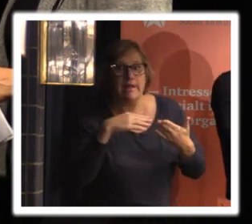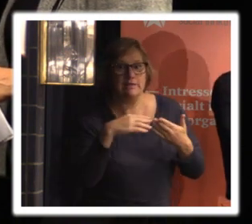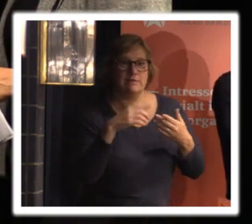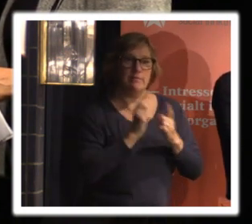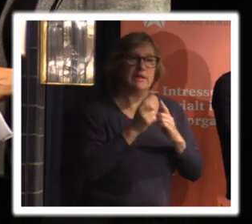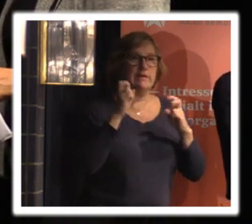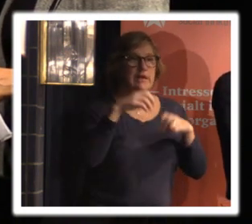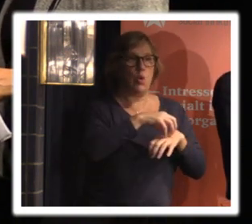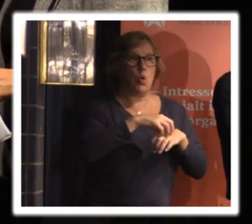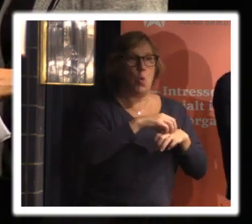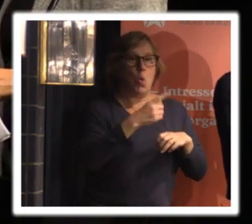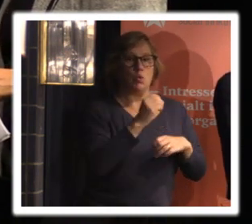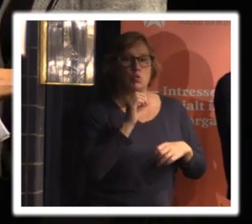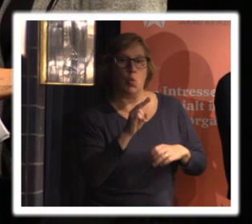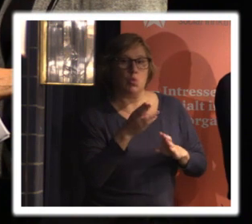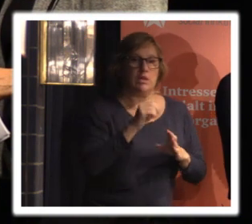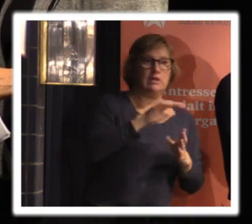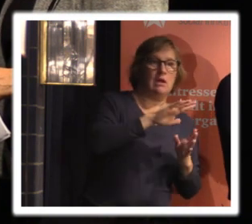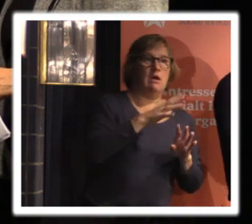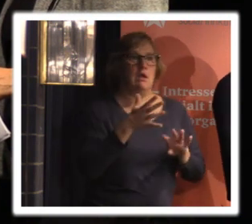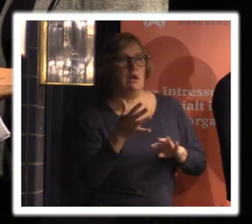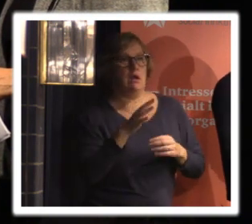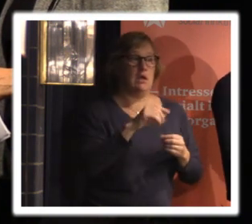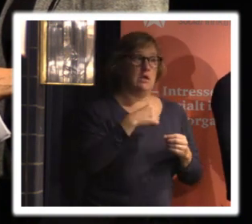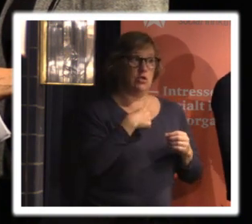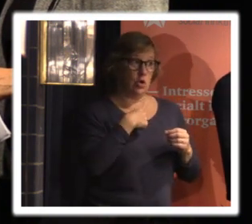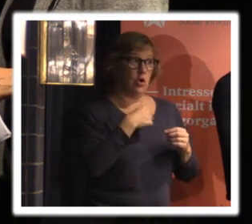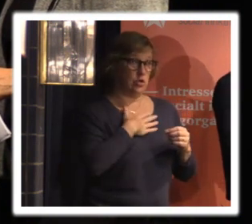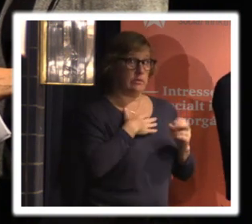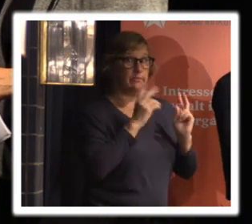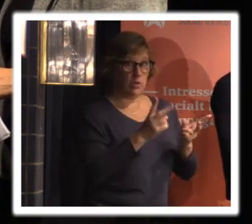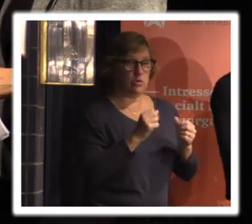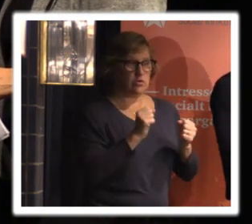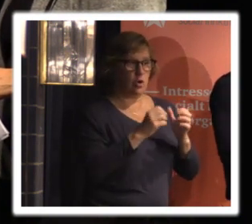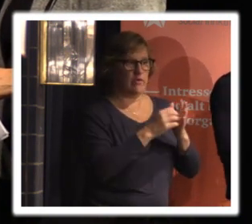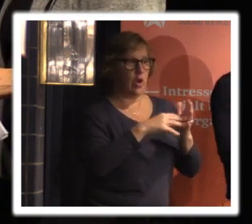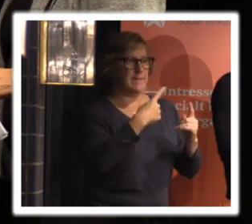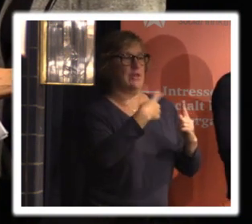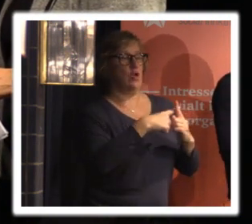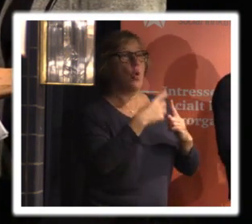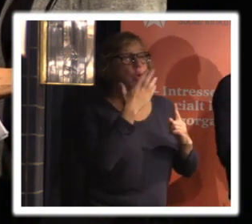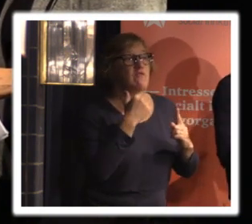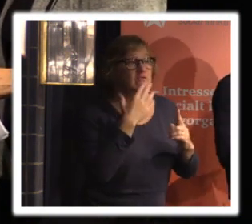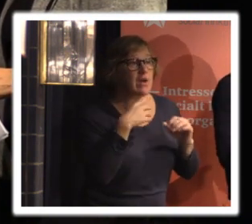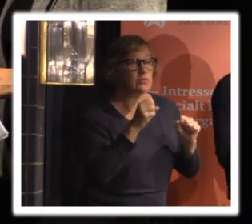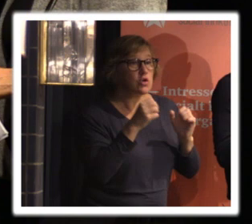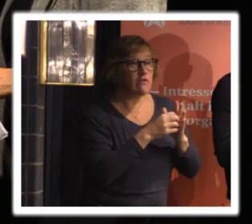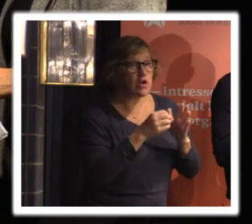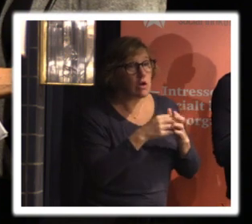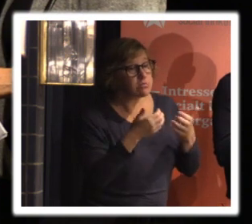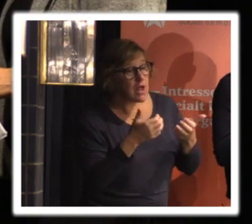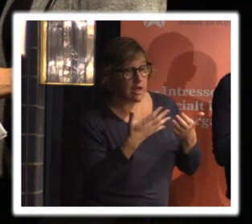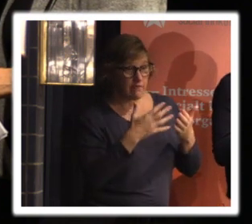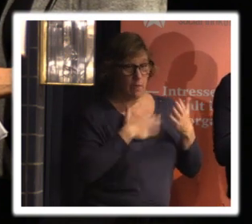sen säger inte jag jag tycker ju att det där måste förtydligas och sen vem det är som gör det förhoppningsvis är det